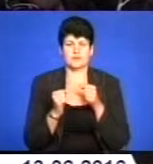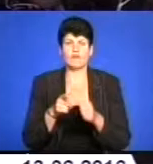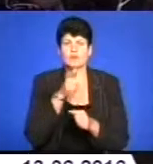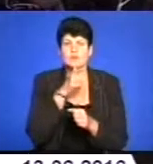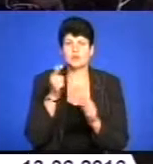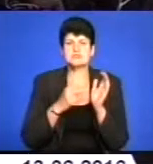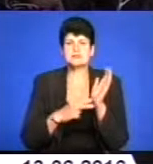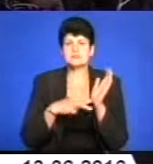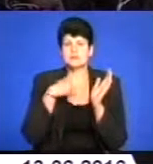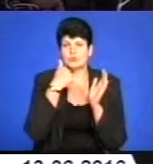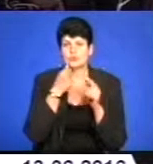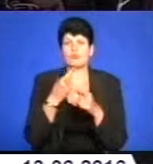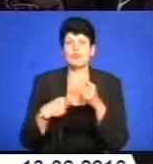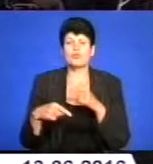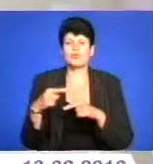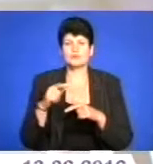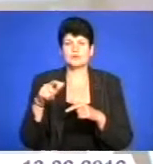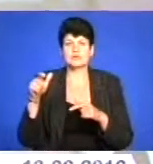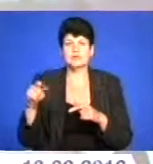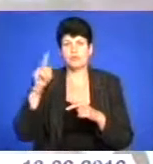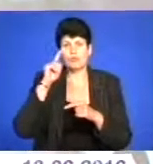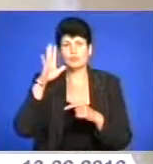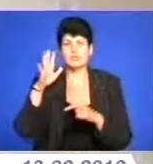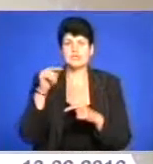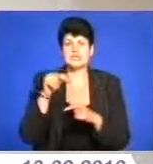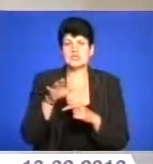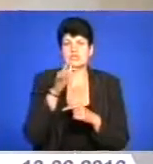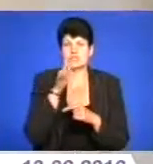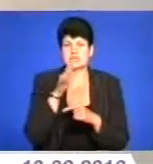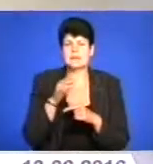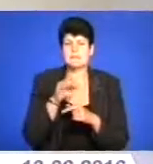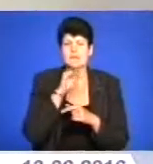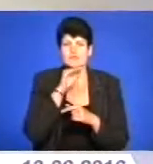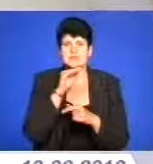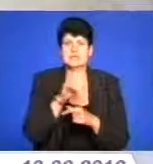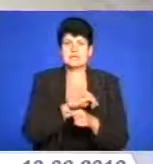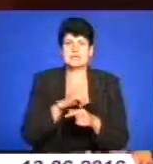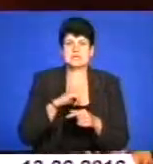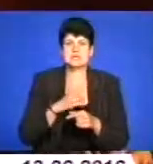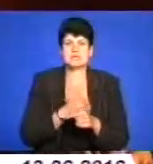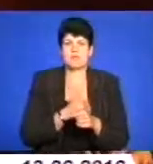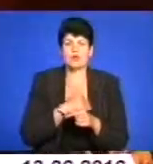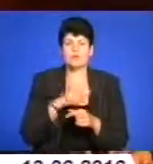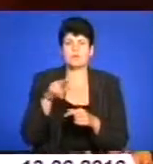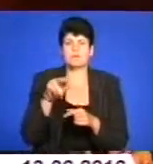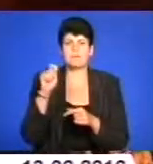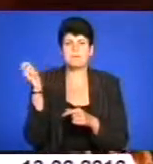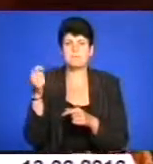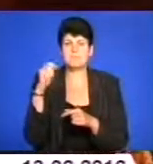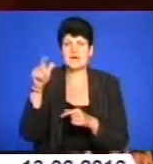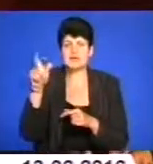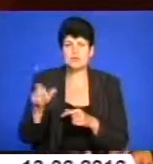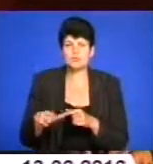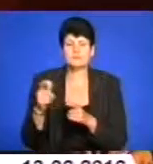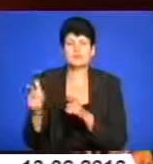-х років повернули глядачів популярні в ті часи мелодії з фільму «Професіонал» та «Самотній пастух». Підготували артисти і